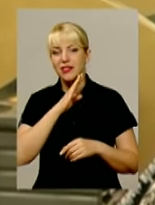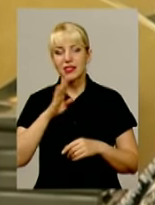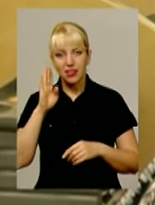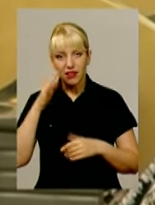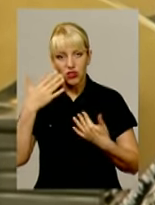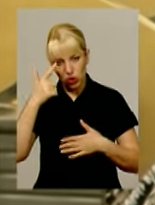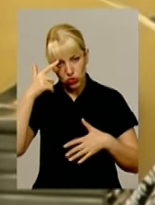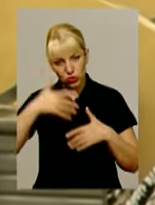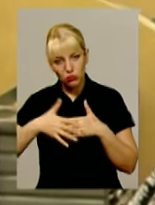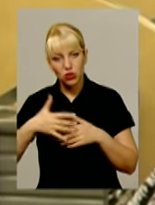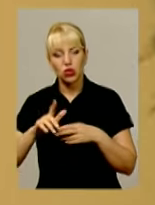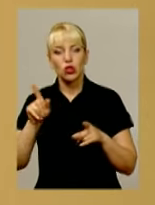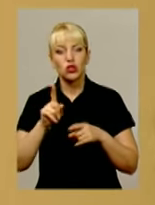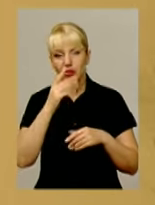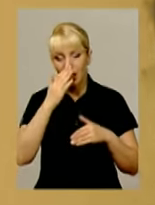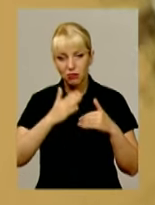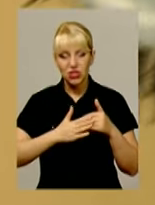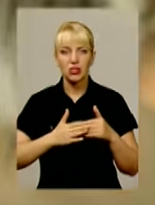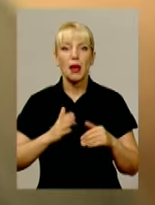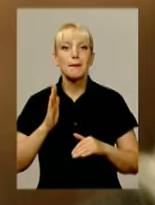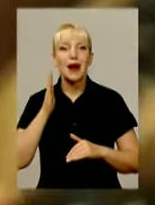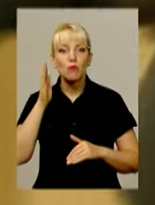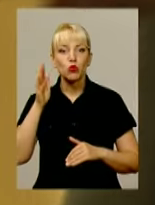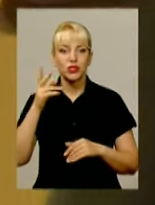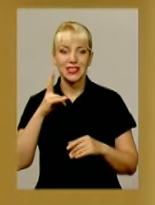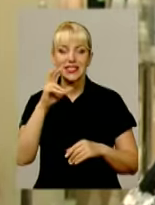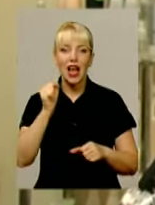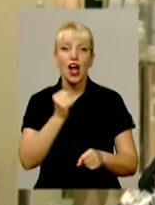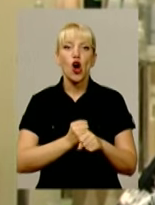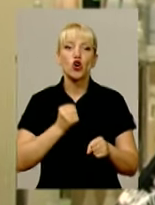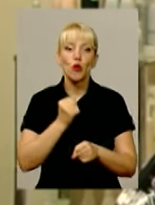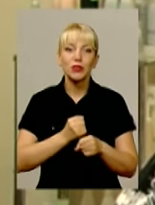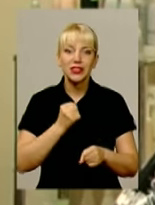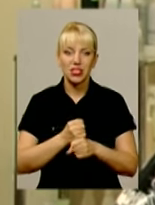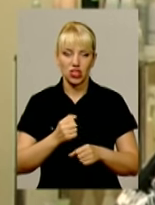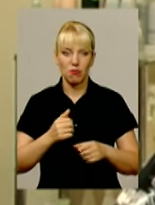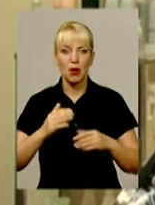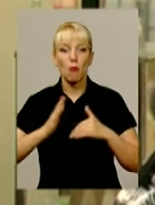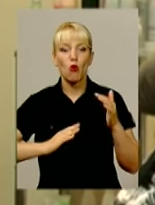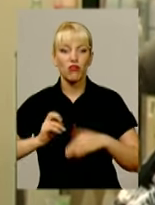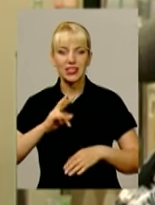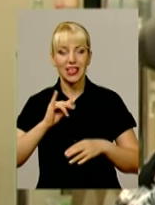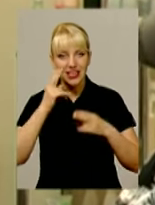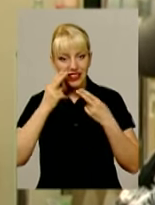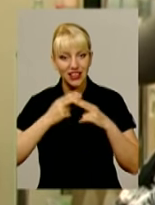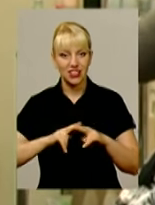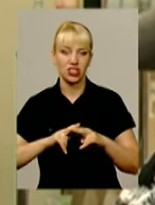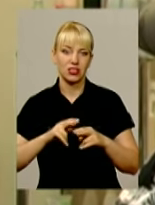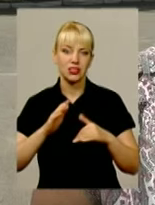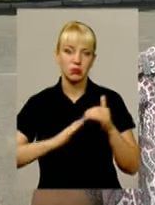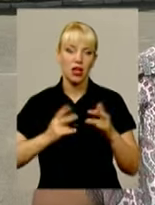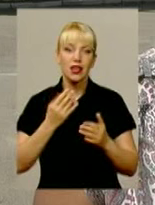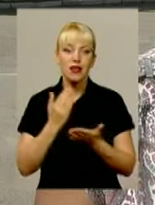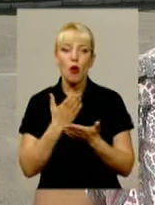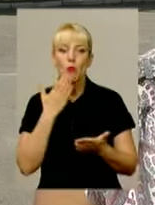усвідомлення того, що найближче майбутнє – заробітничими професіями. І саме технічні спеціальності мають сьогодні попит серед роботодавців.